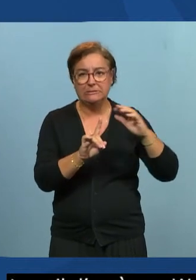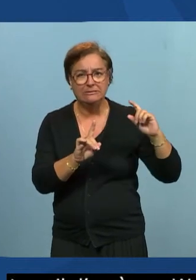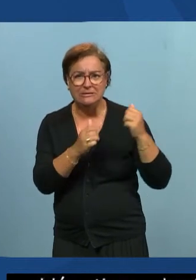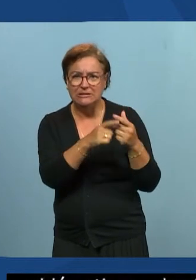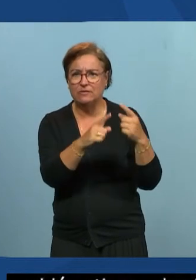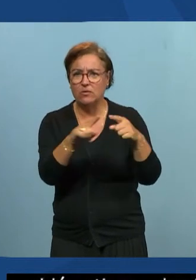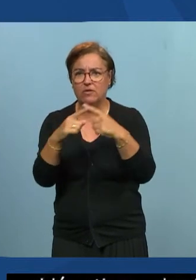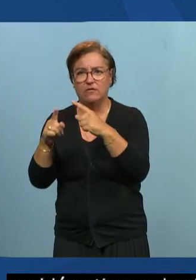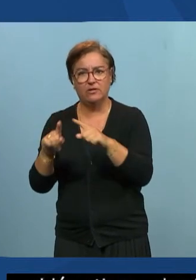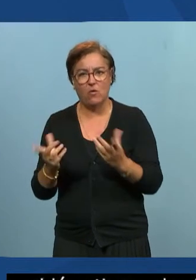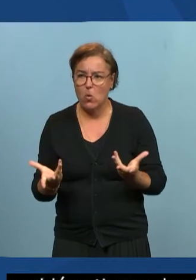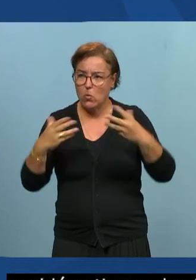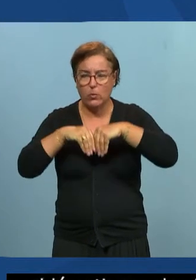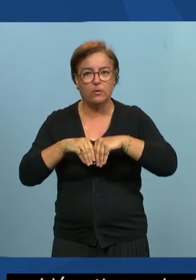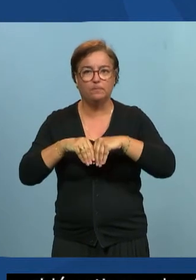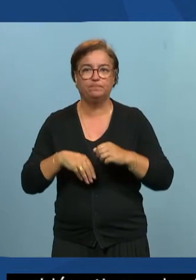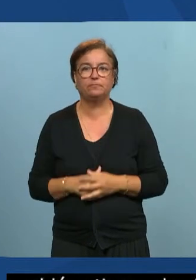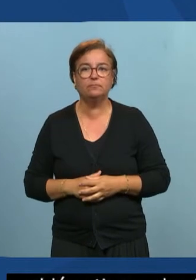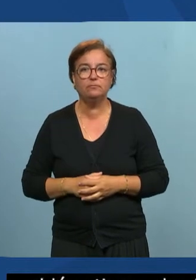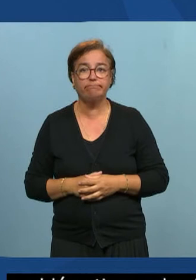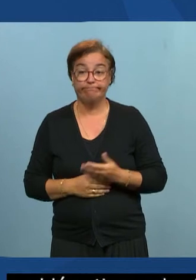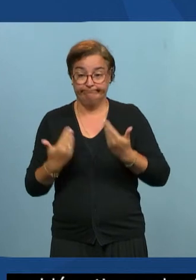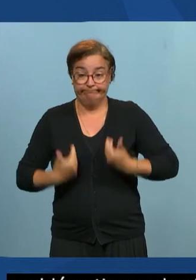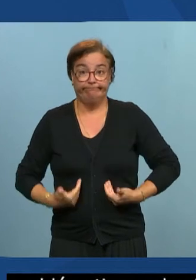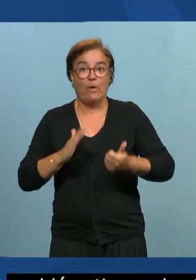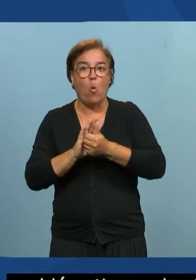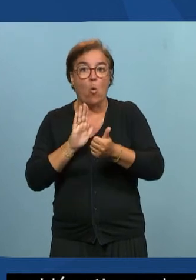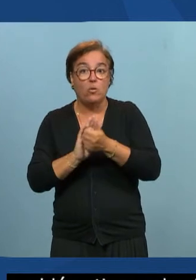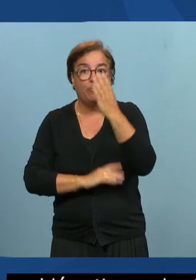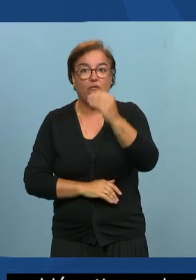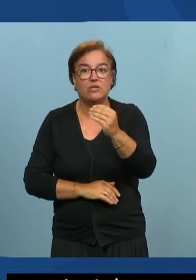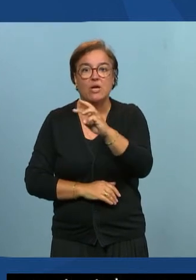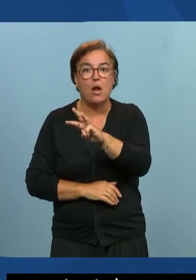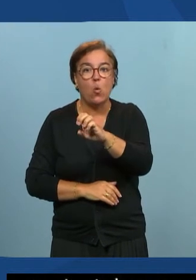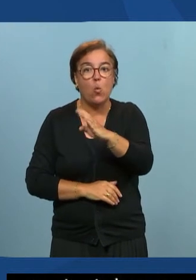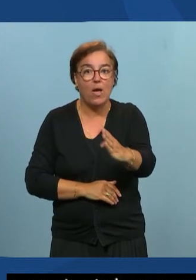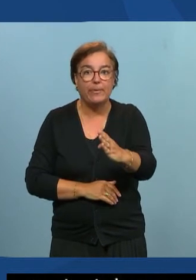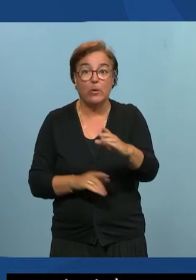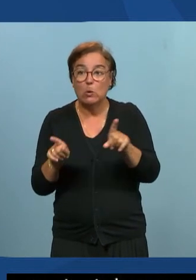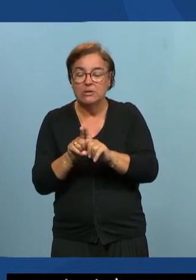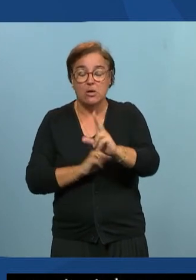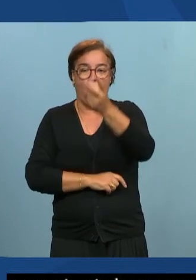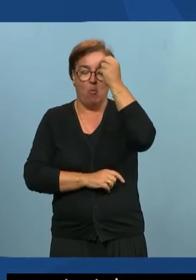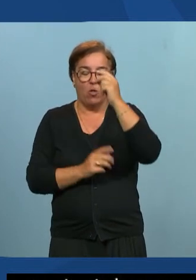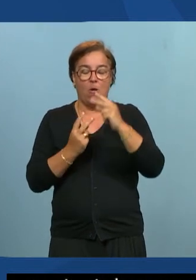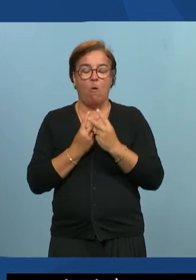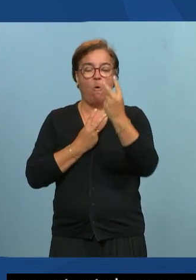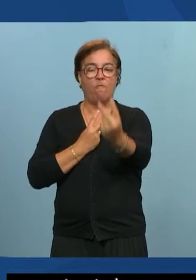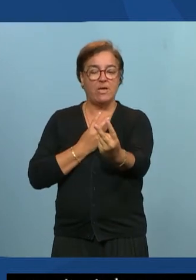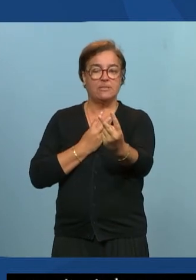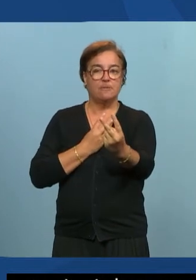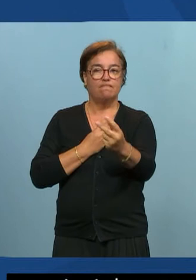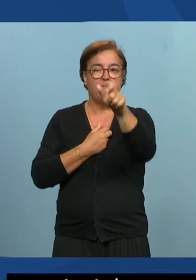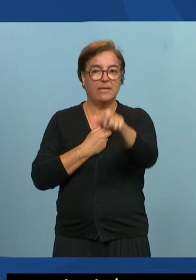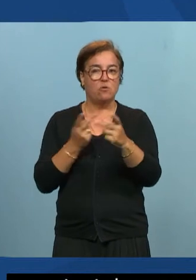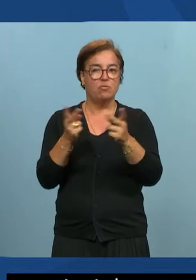Quel est notre rôle en tant que professionnels du web ? D'abord, comprendre ce qui se passe de l'autre côté de l'écran, prendre conscience qu'il se passe des